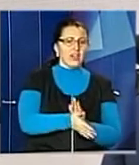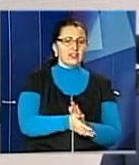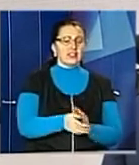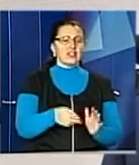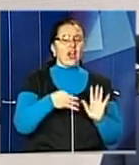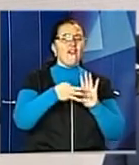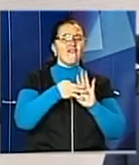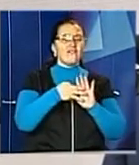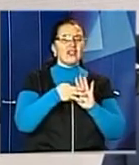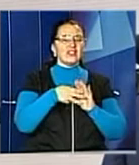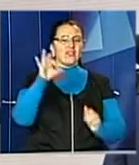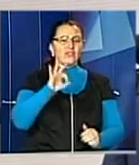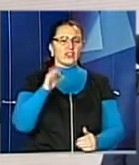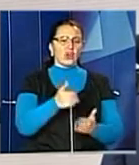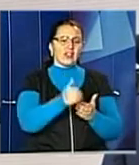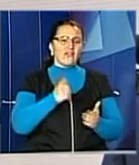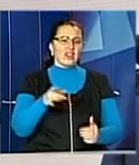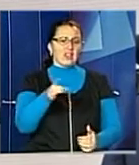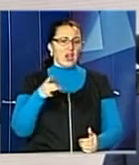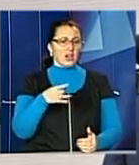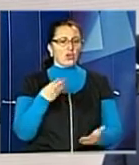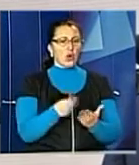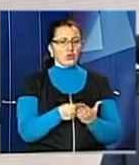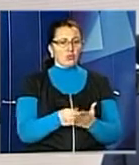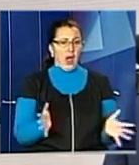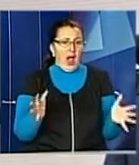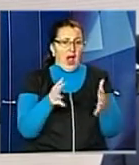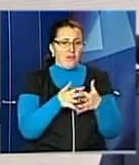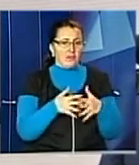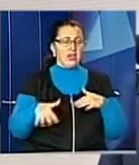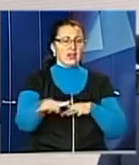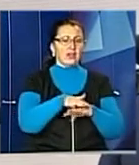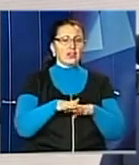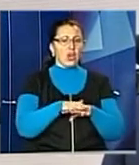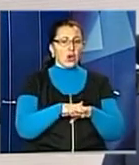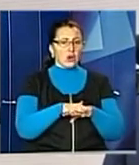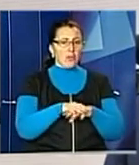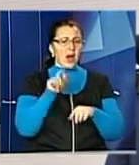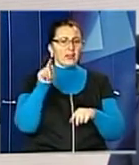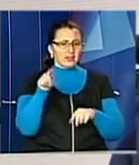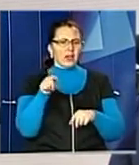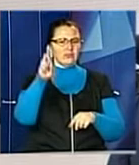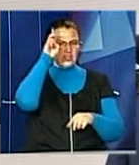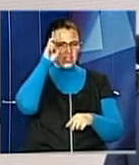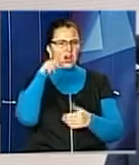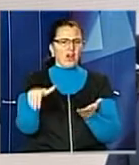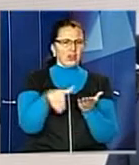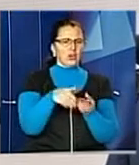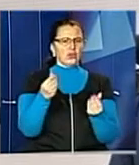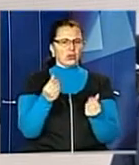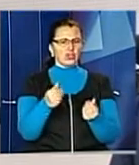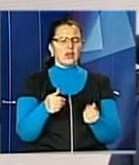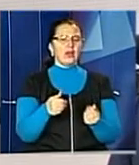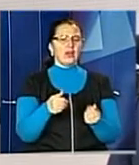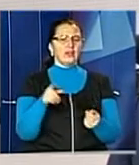від районного бюджету. А в об'єднаних громадах, зрозуміло, що там держава субвенцію допомагала, зрозуміло, що там